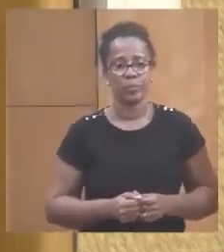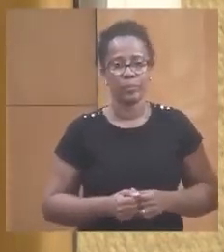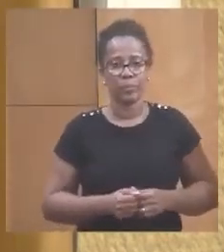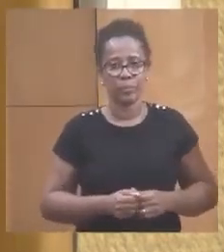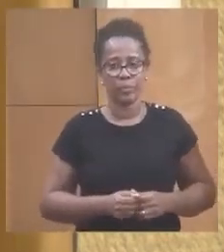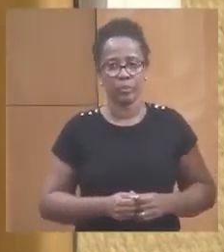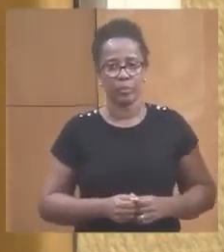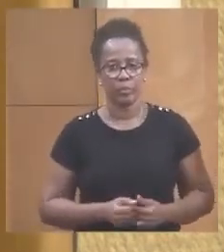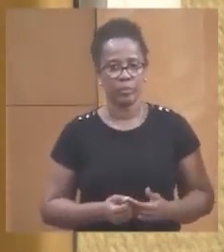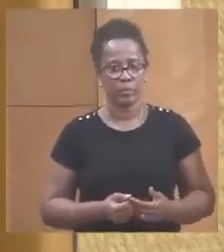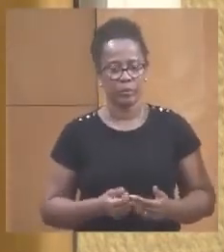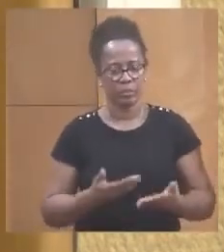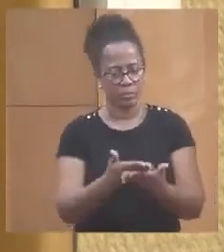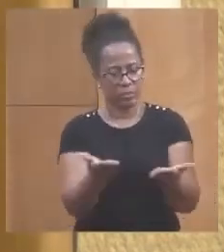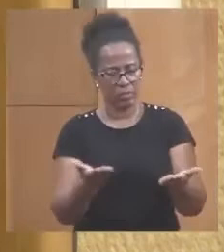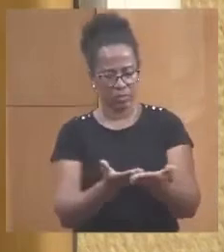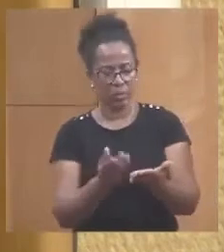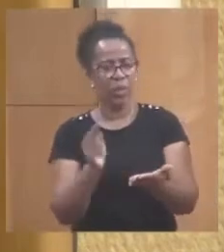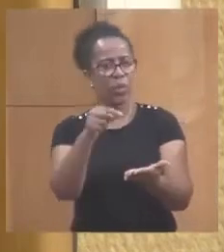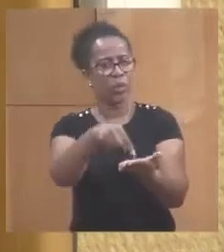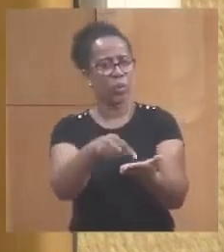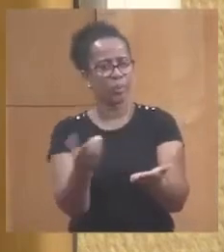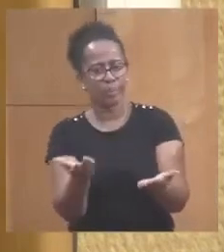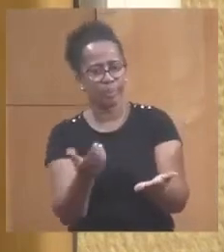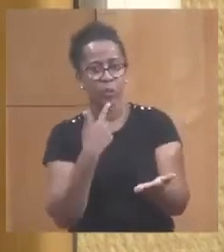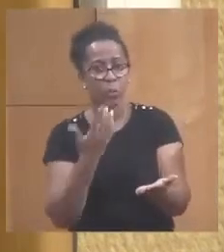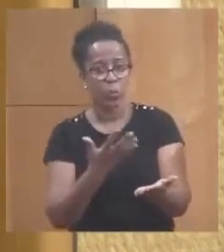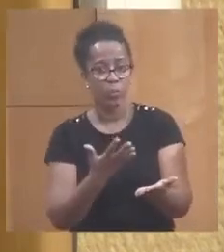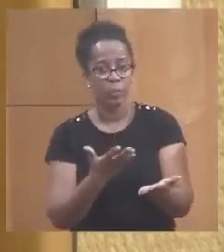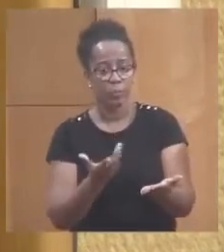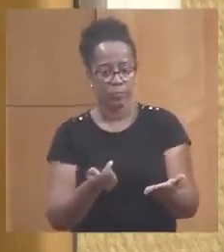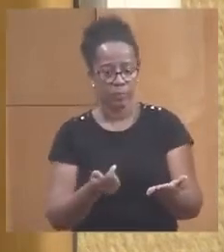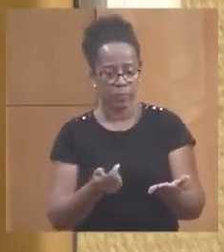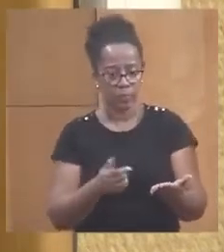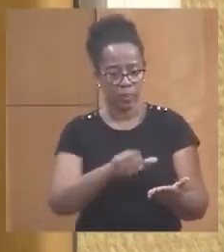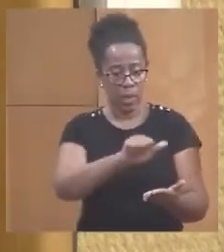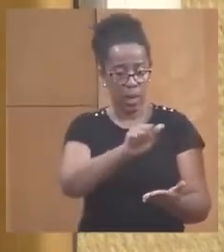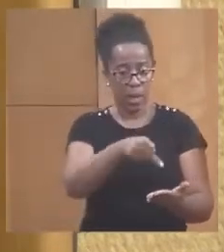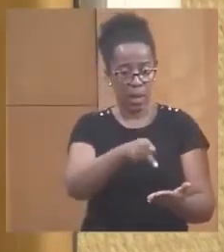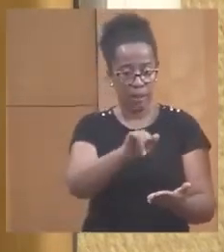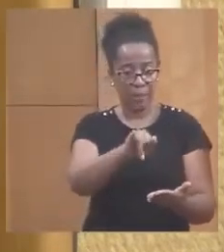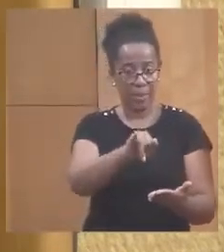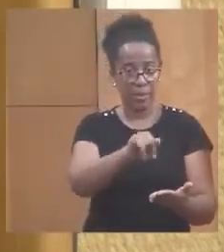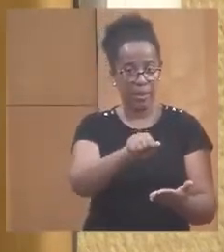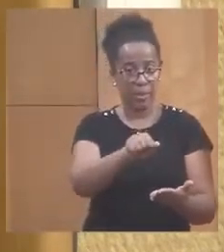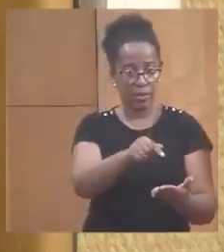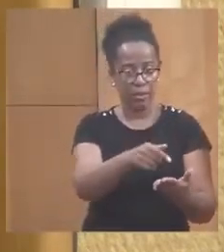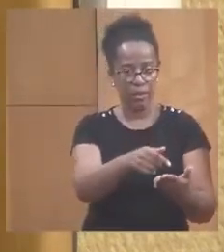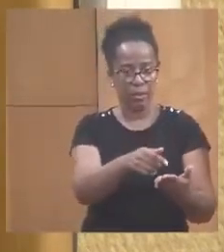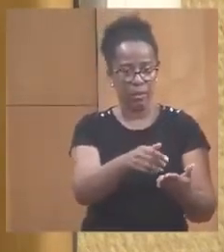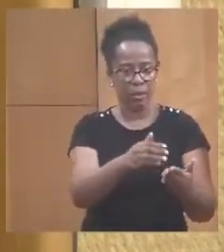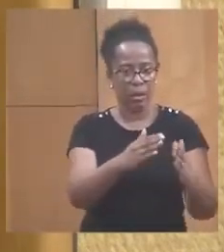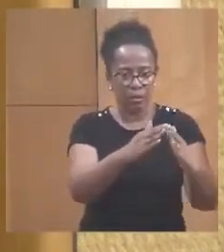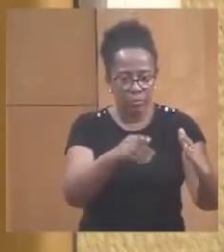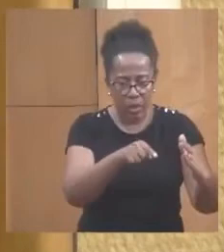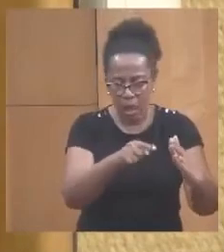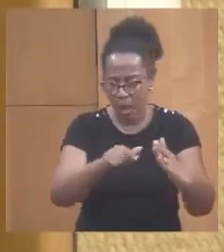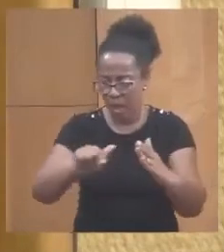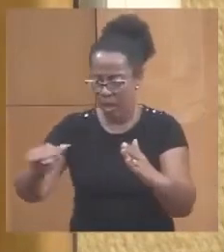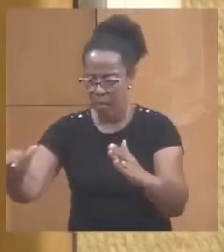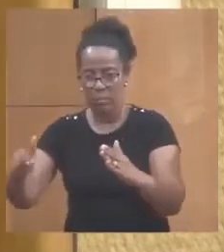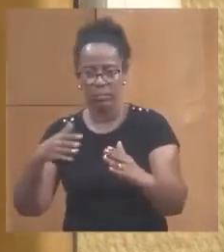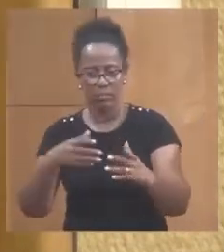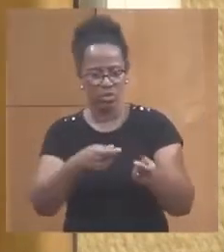qu'est-ce que nous a montré l'état des lieux ? C'est que d'un port à l'autre, d'un hôpital à l'autre, le mode de gestion n'est pas le même. D'un certain